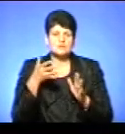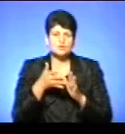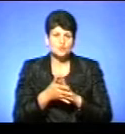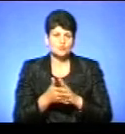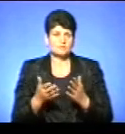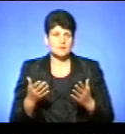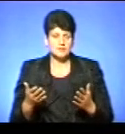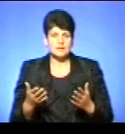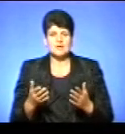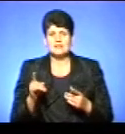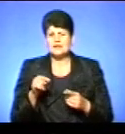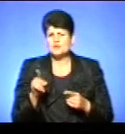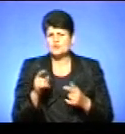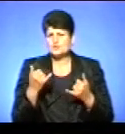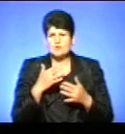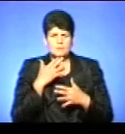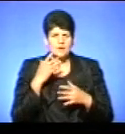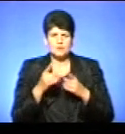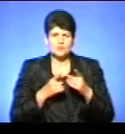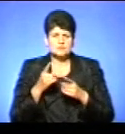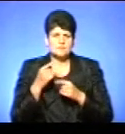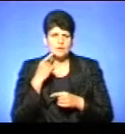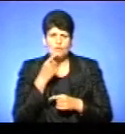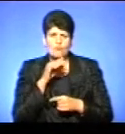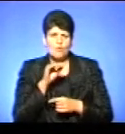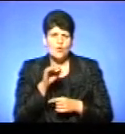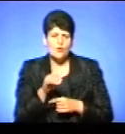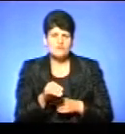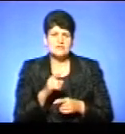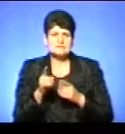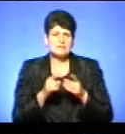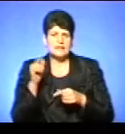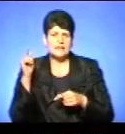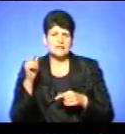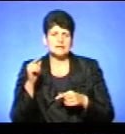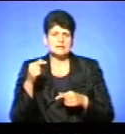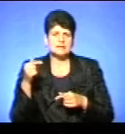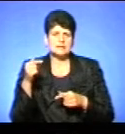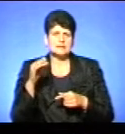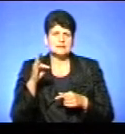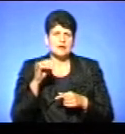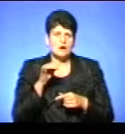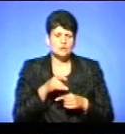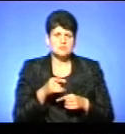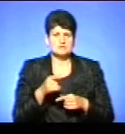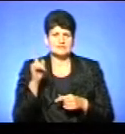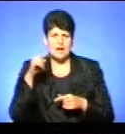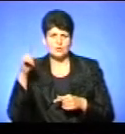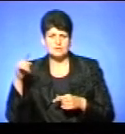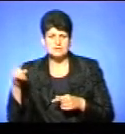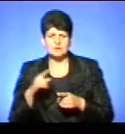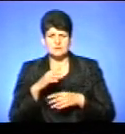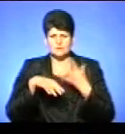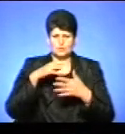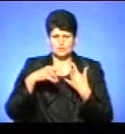доступне. І те, що сьогодні дуже багато змін в мові, в зміні наголосів, дуже плутає людей. І це ще гірше